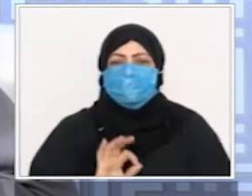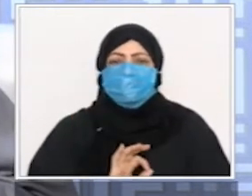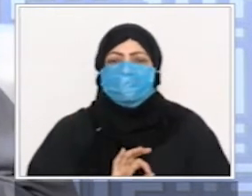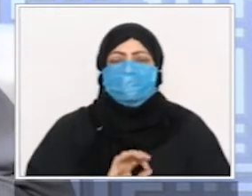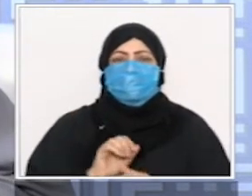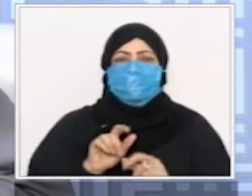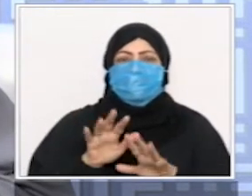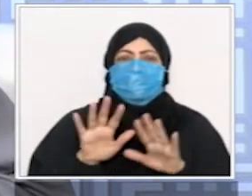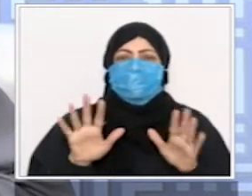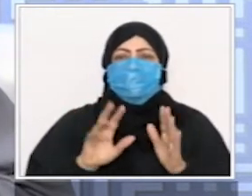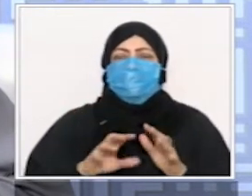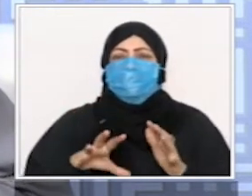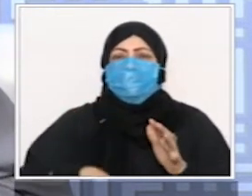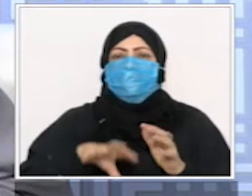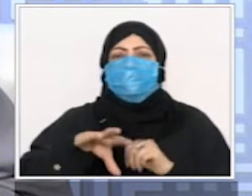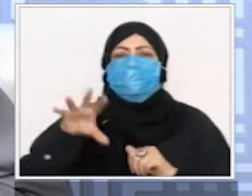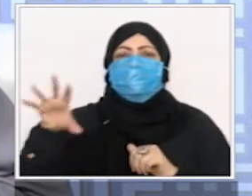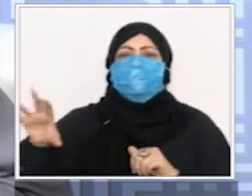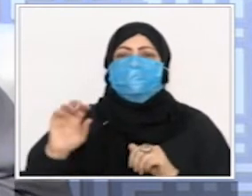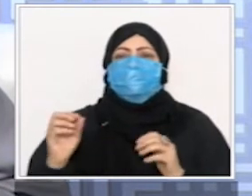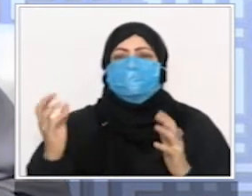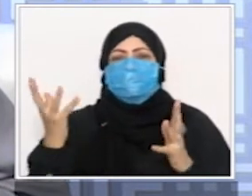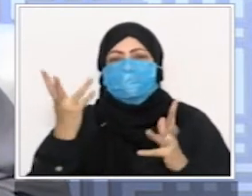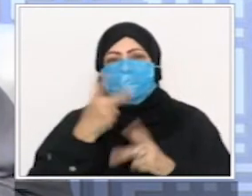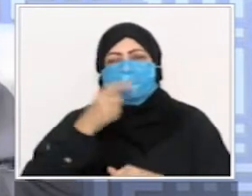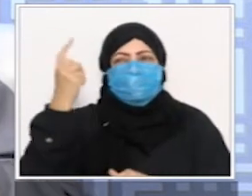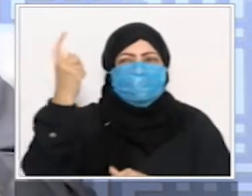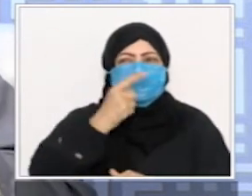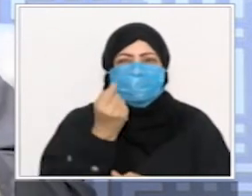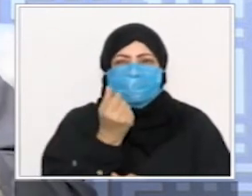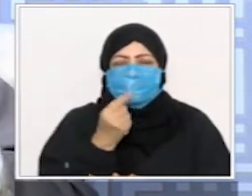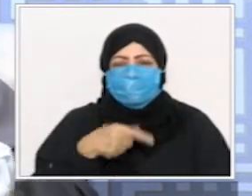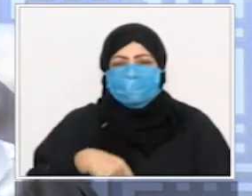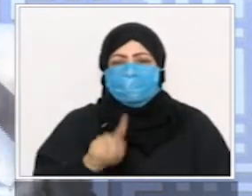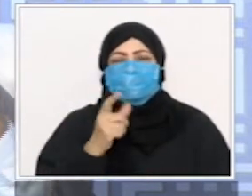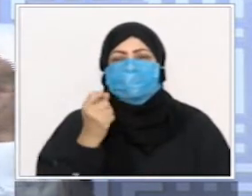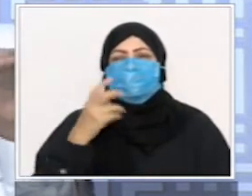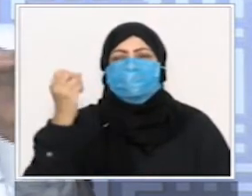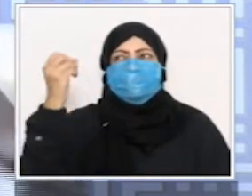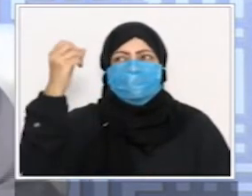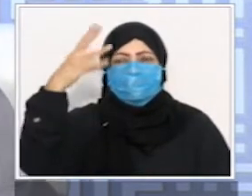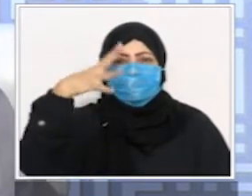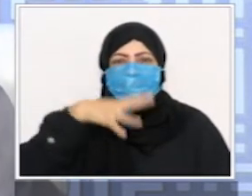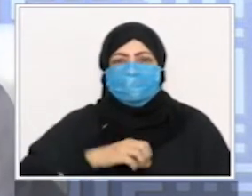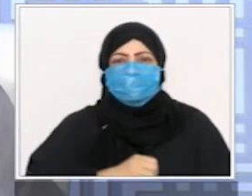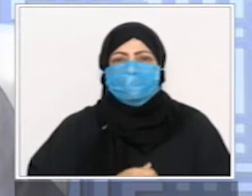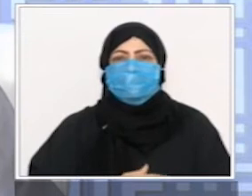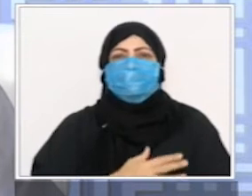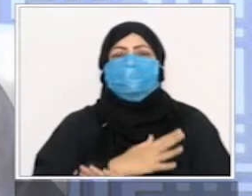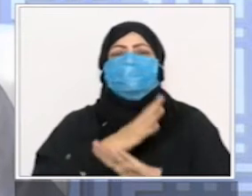طلوع الشمس وطلوع الضيء طلوع النهار وطلوع الفجر ينتشر أفقا في السماء